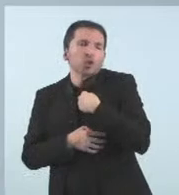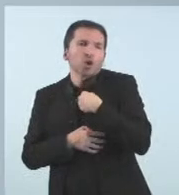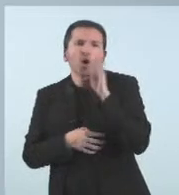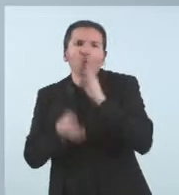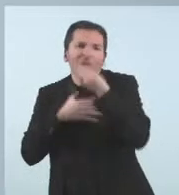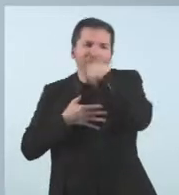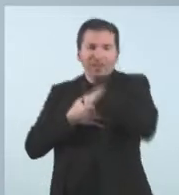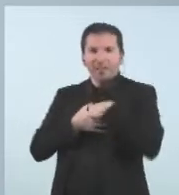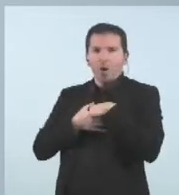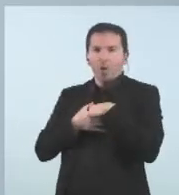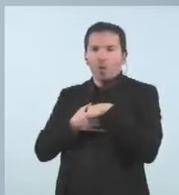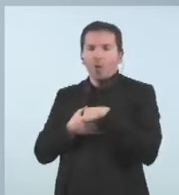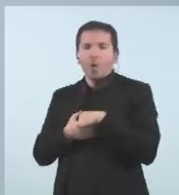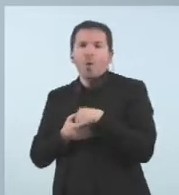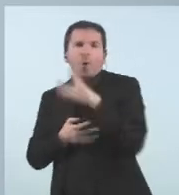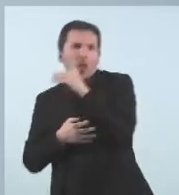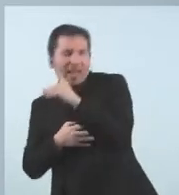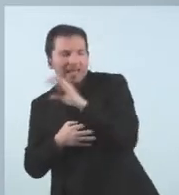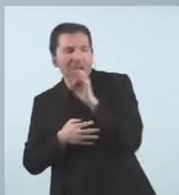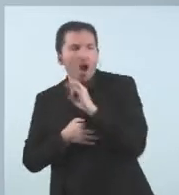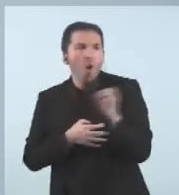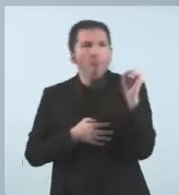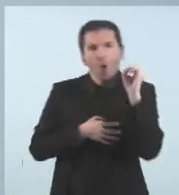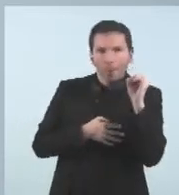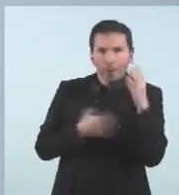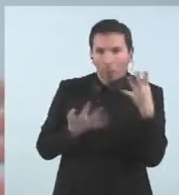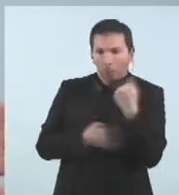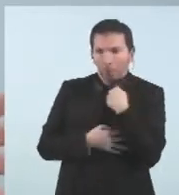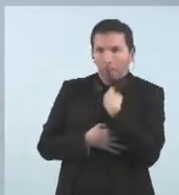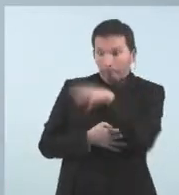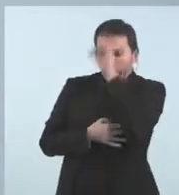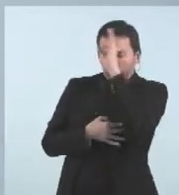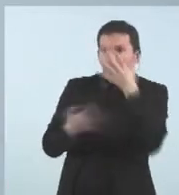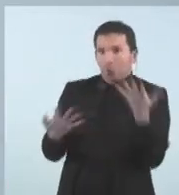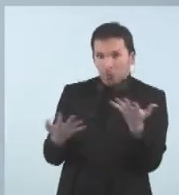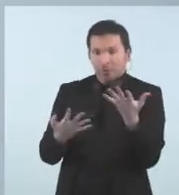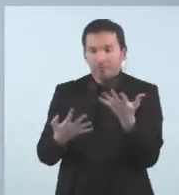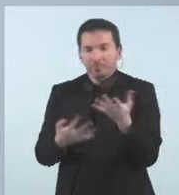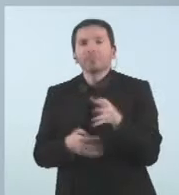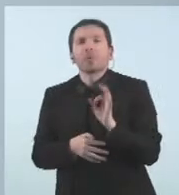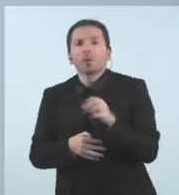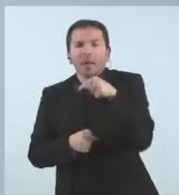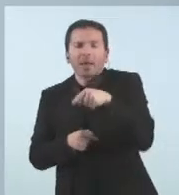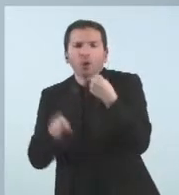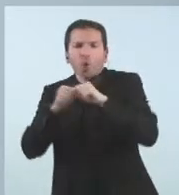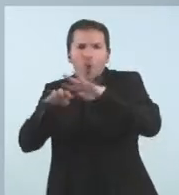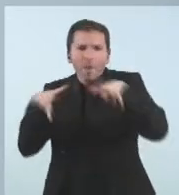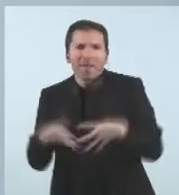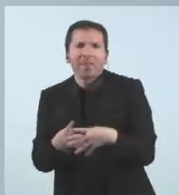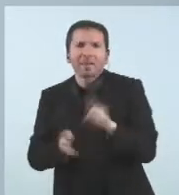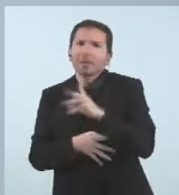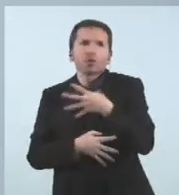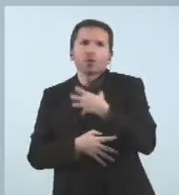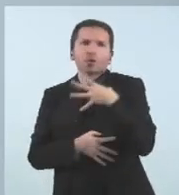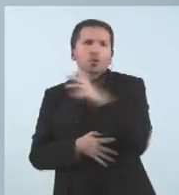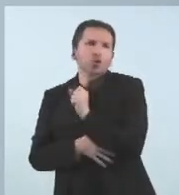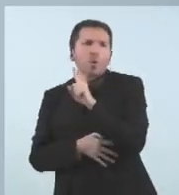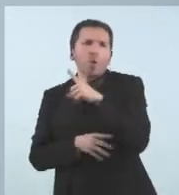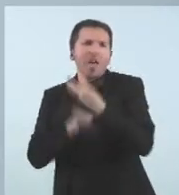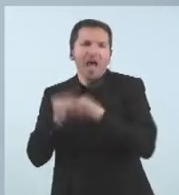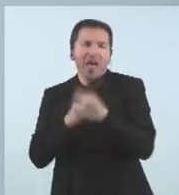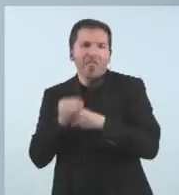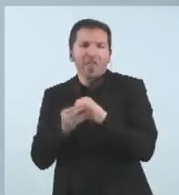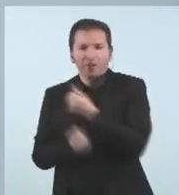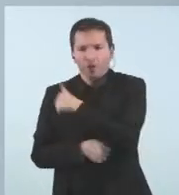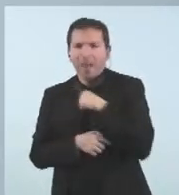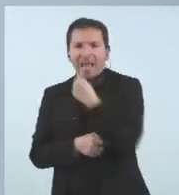'avisarà és a dir agafarem un tall la gestió d'una d'una pandèmia no es pot fer de forma individualitzada s'ha de fer de forma general